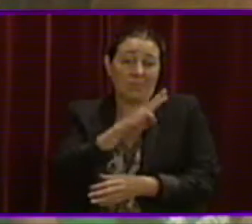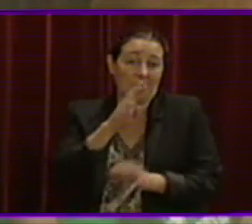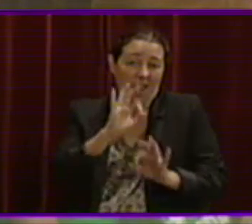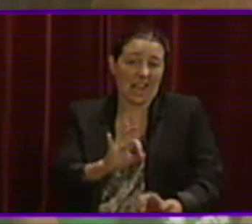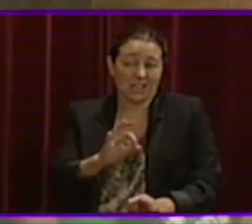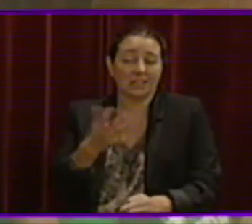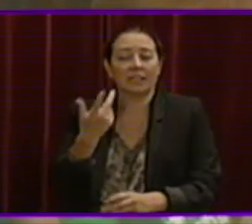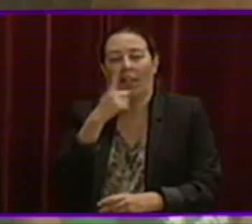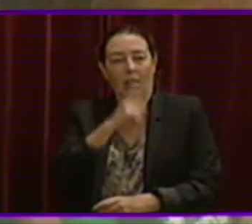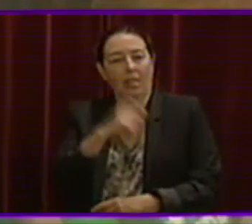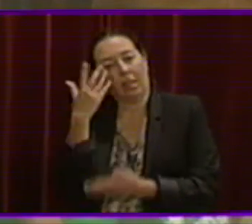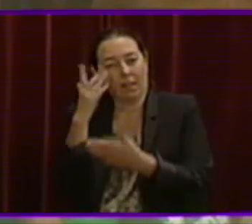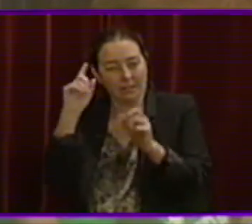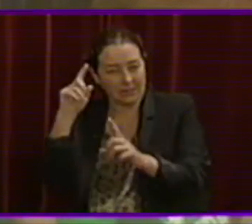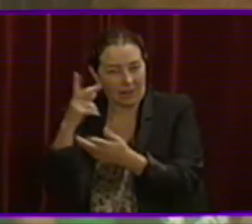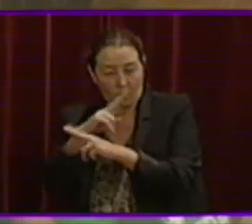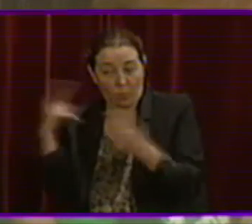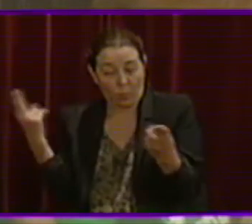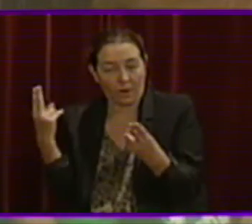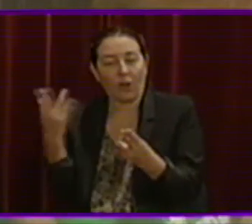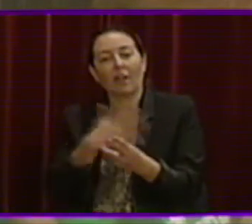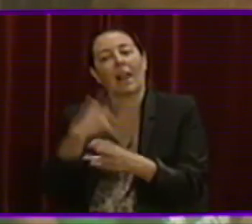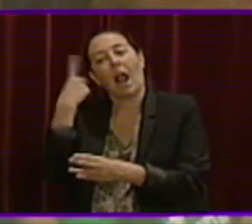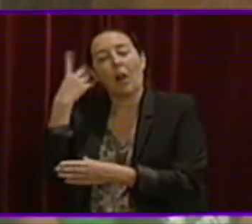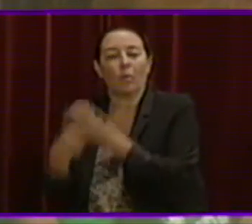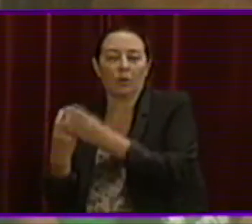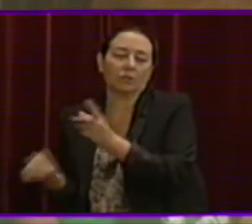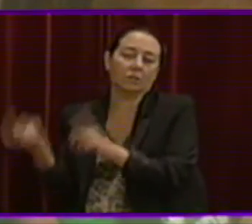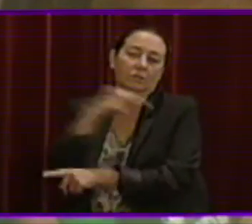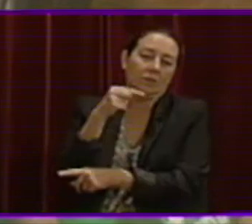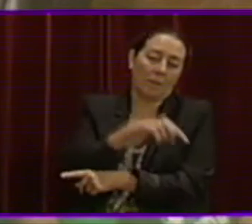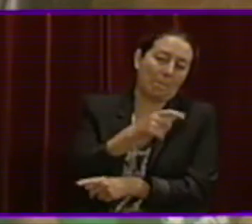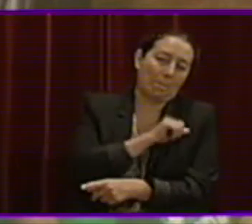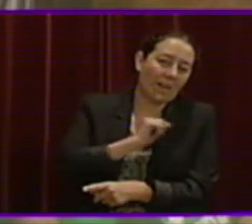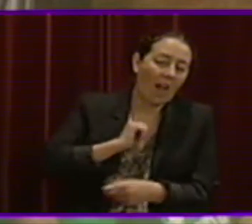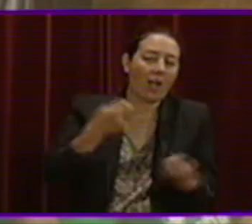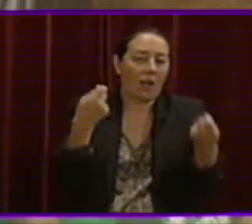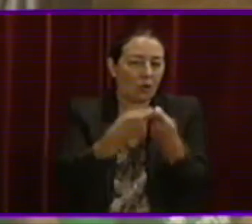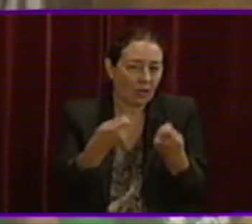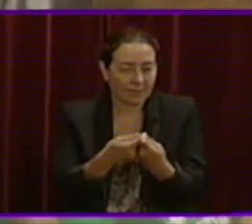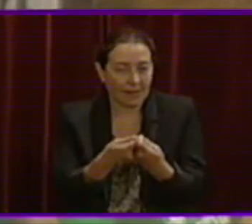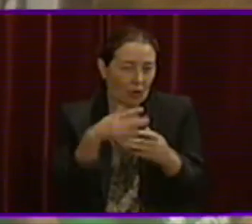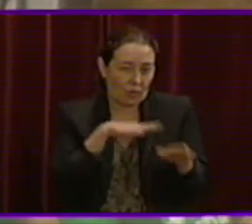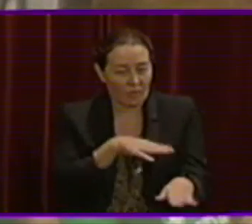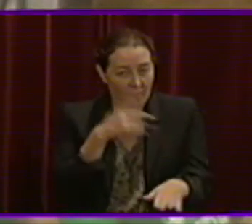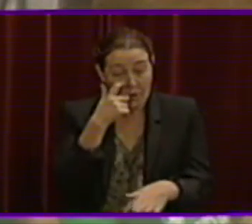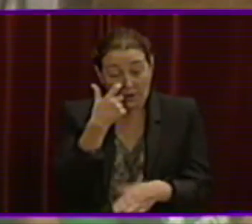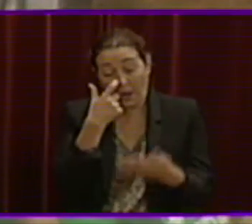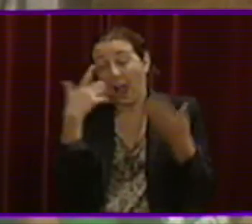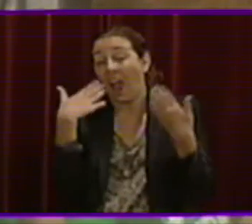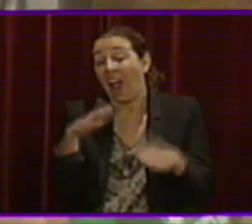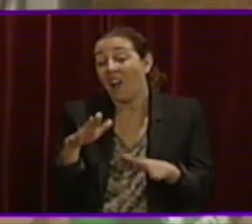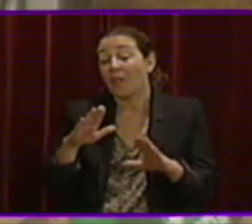de l'ensenyament públic per provocar així fugida d'alumnes cap a la privada i cap a la concertada. Malgrat l'últim govern de